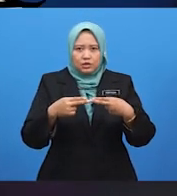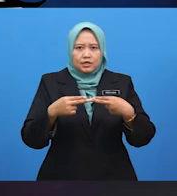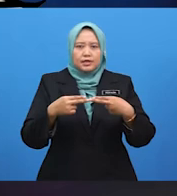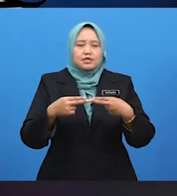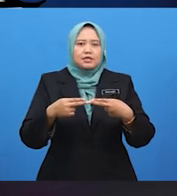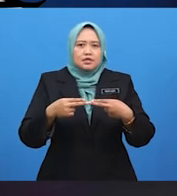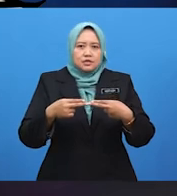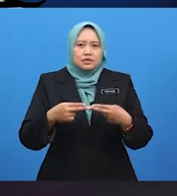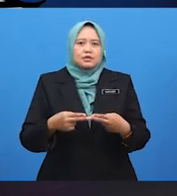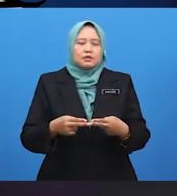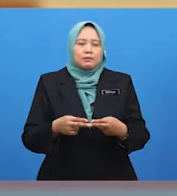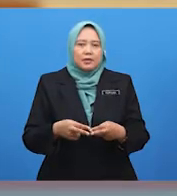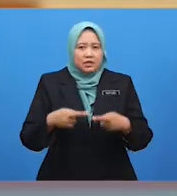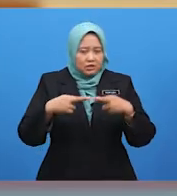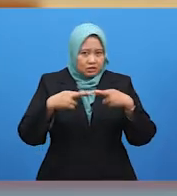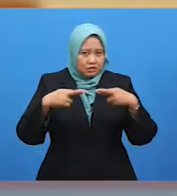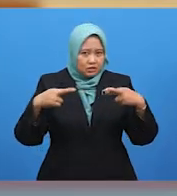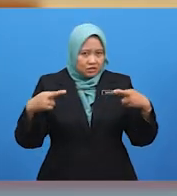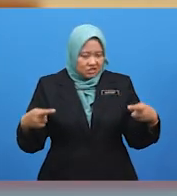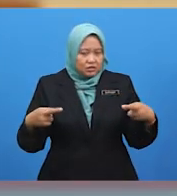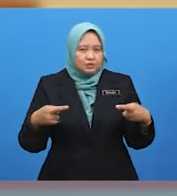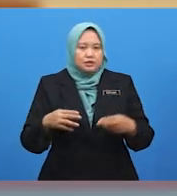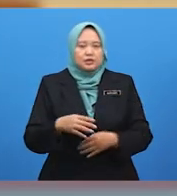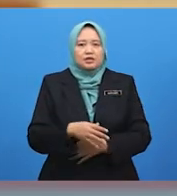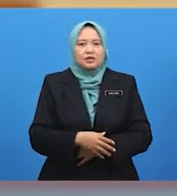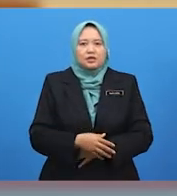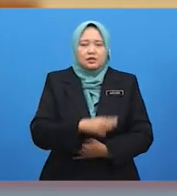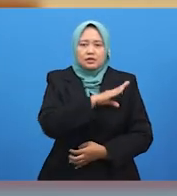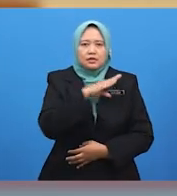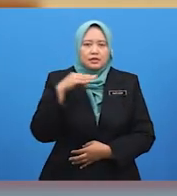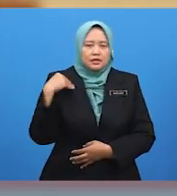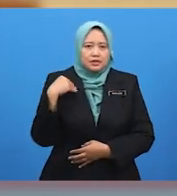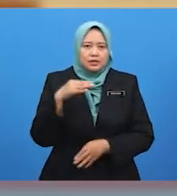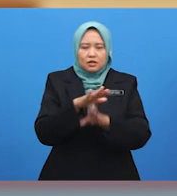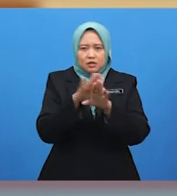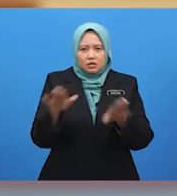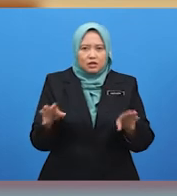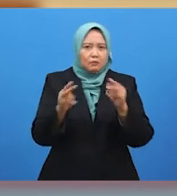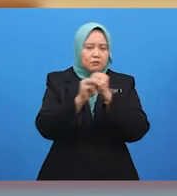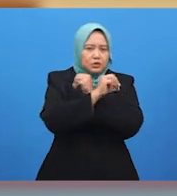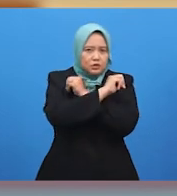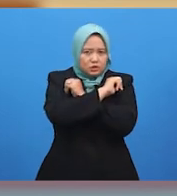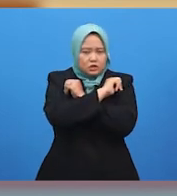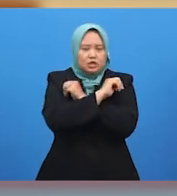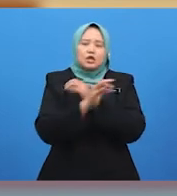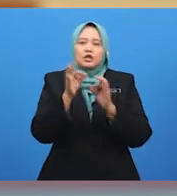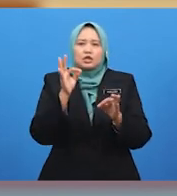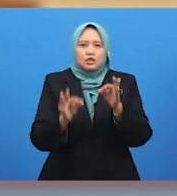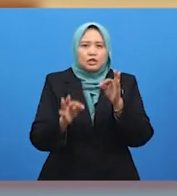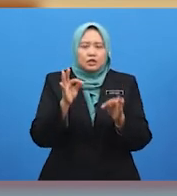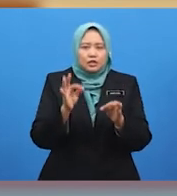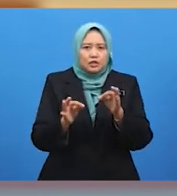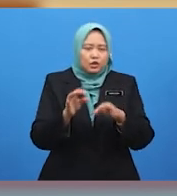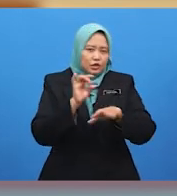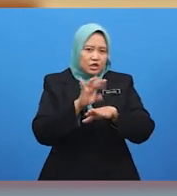tidak mesra lagi jika kita menegur perbuatan jiran yang tidak betul. Ingat ya, murid-murid. Salah